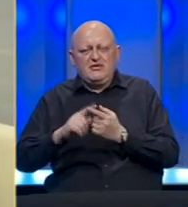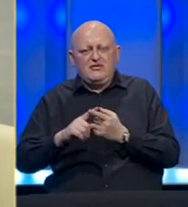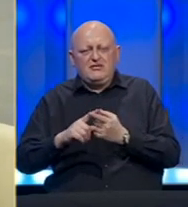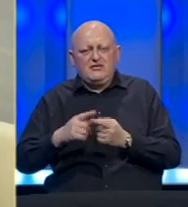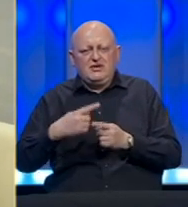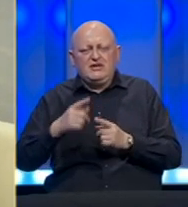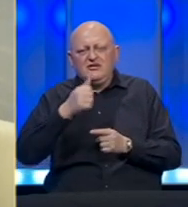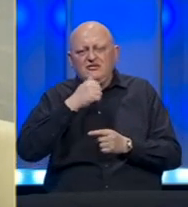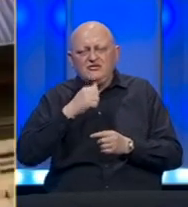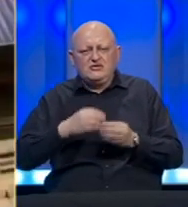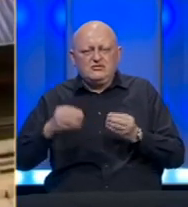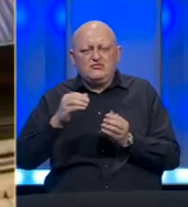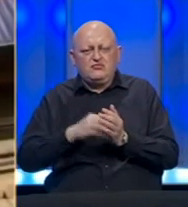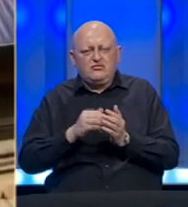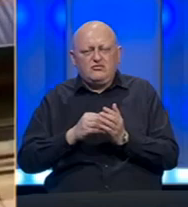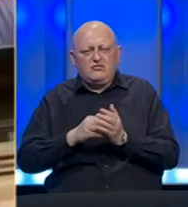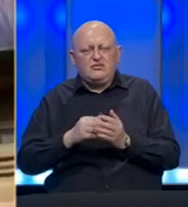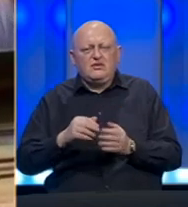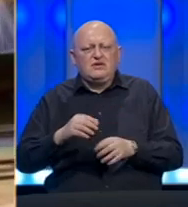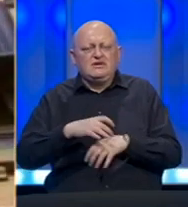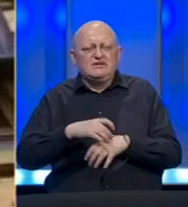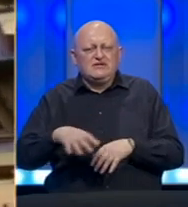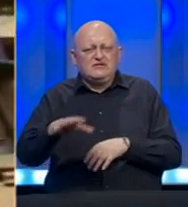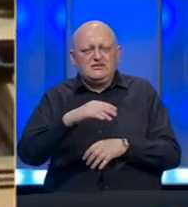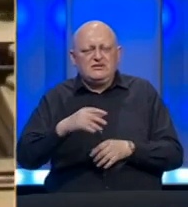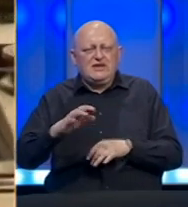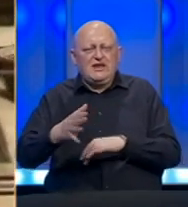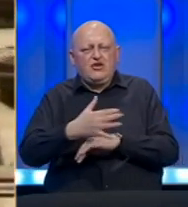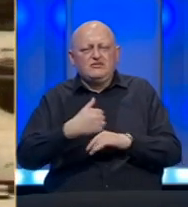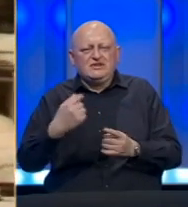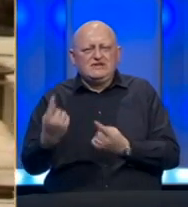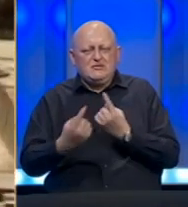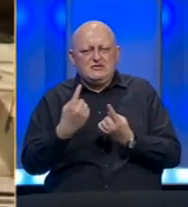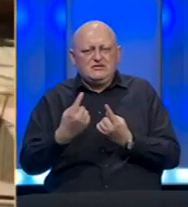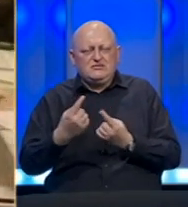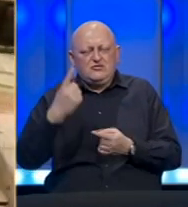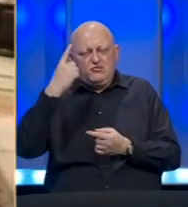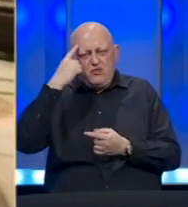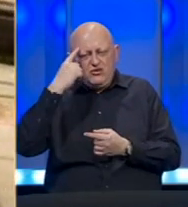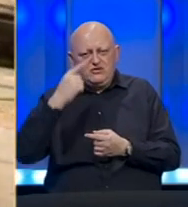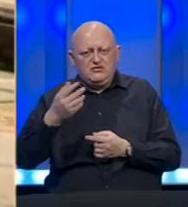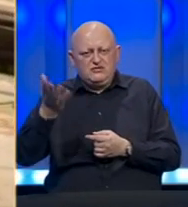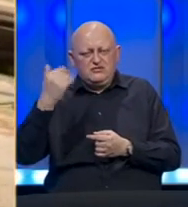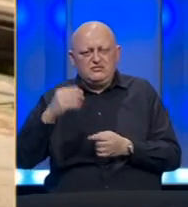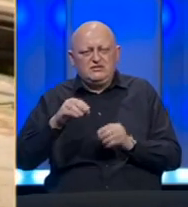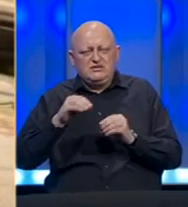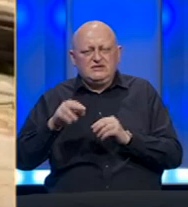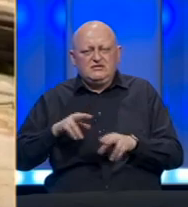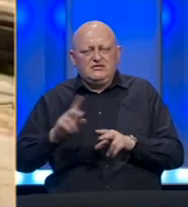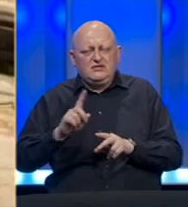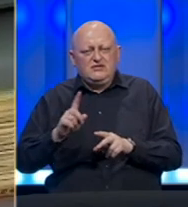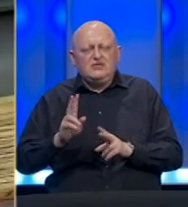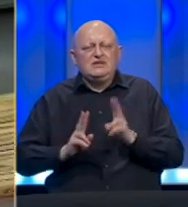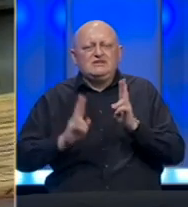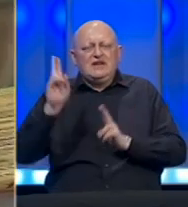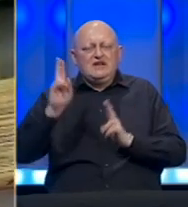finansiranja povećanih potreba zdravstvenog sektora i mjera ekonomske stabilizacije. Podsjećamo, ranije u Savjetu ministara nije bilo